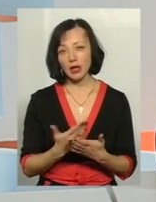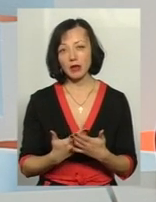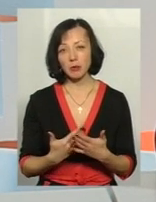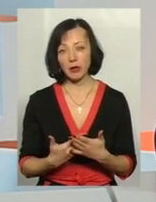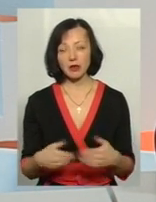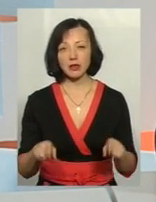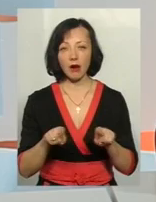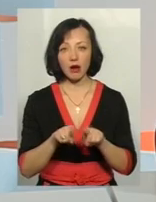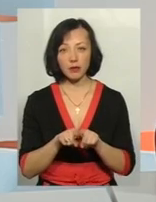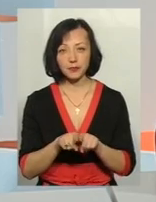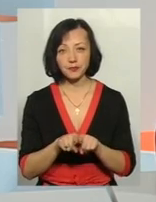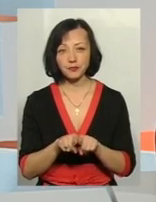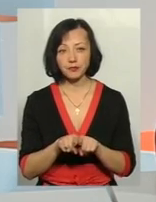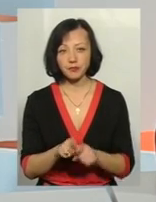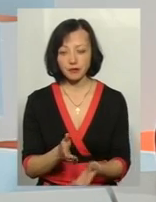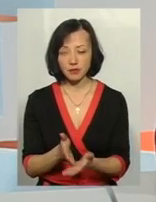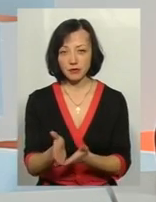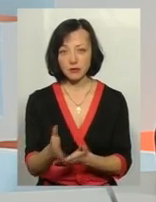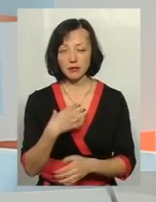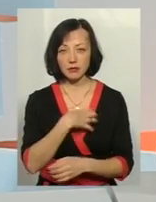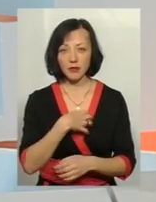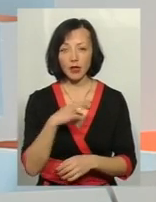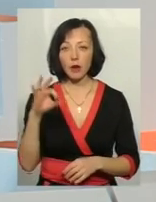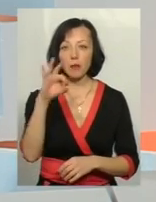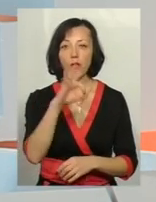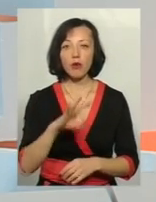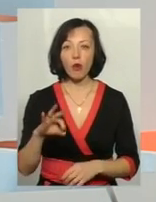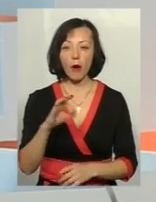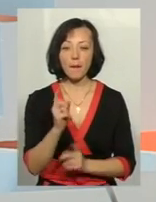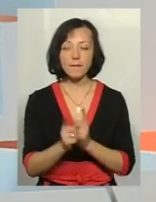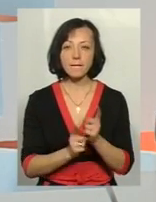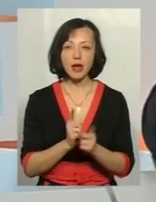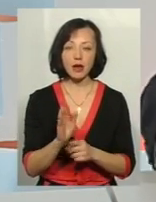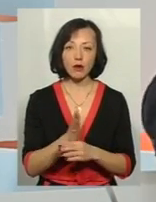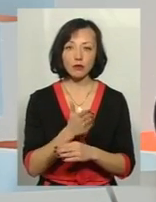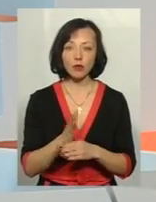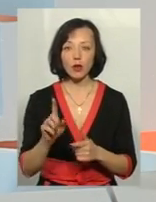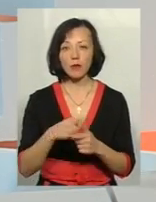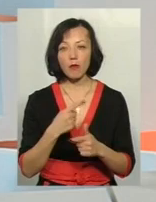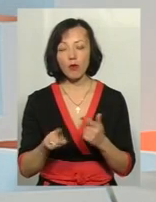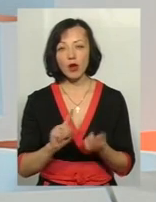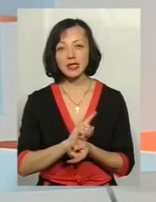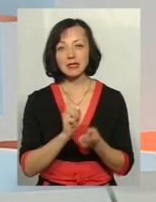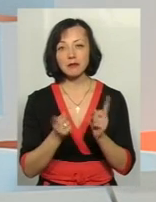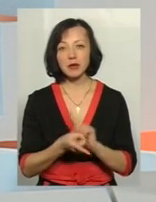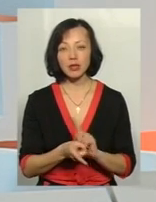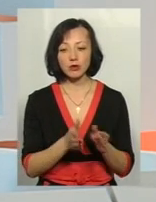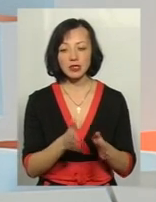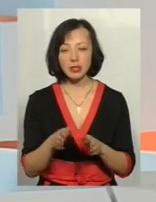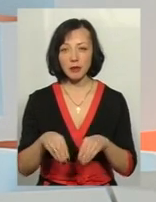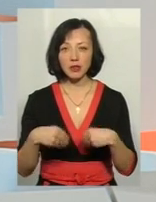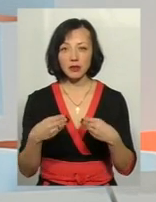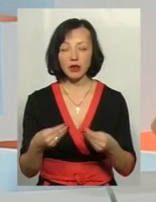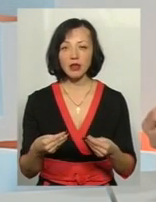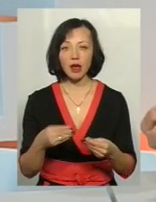така лінія пріоритетна про перерозподіл чи про зміну системи надання